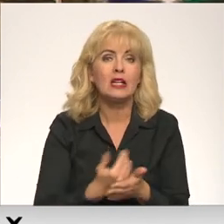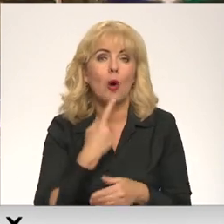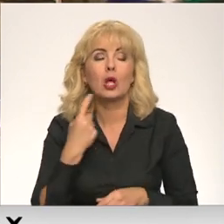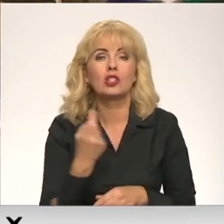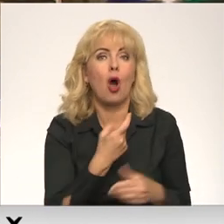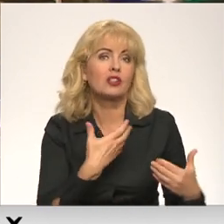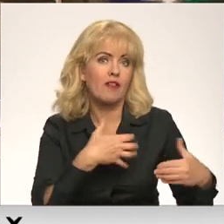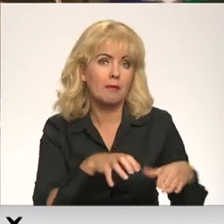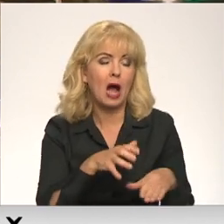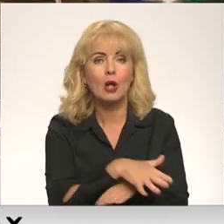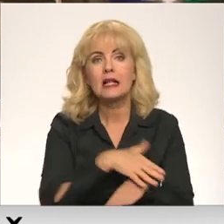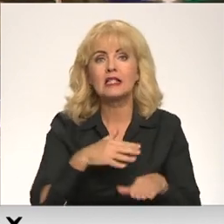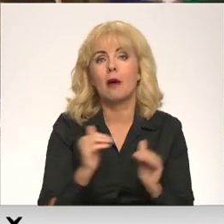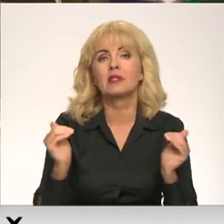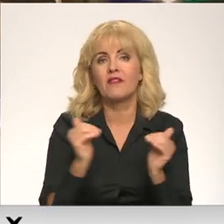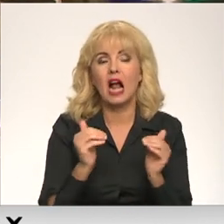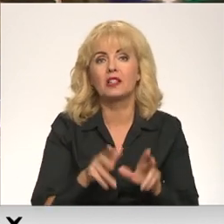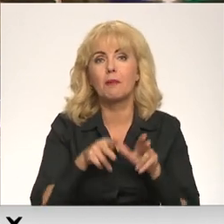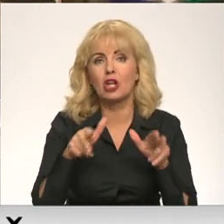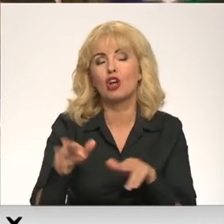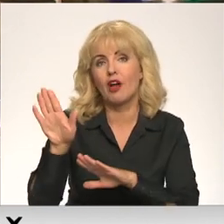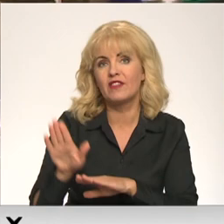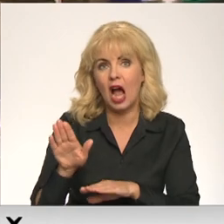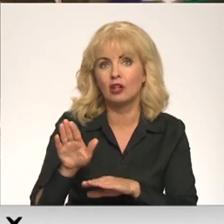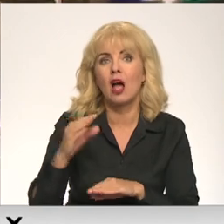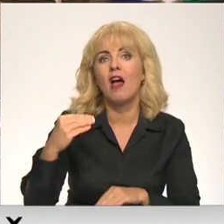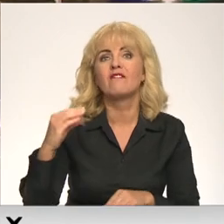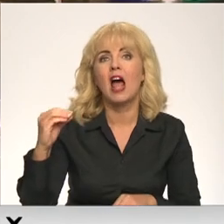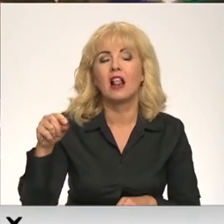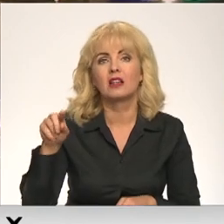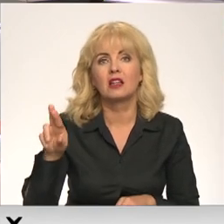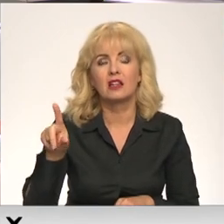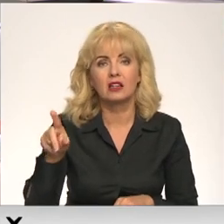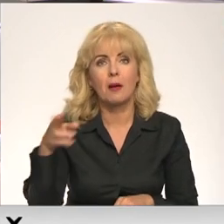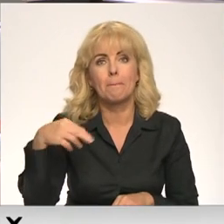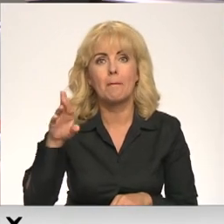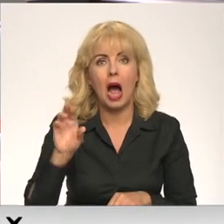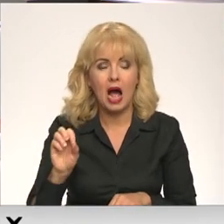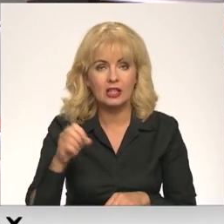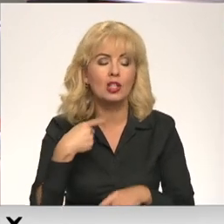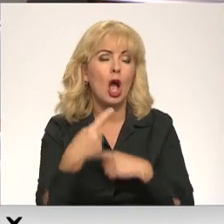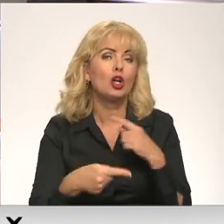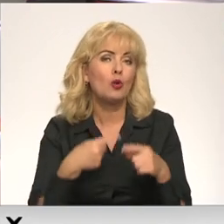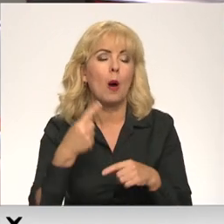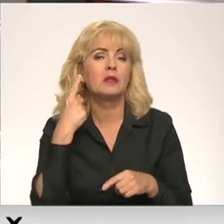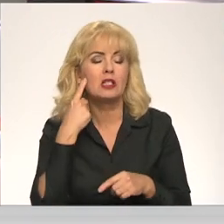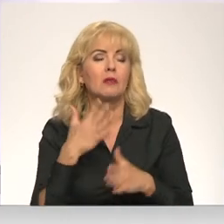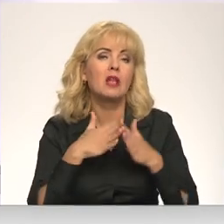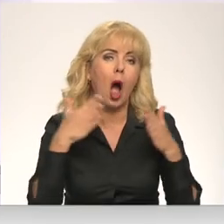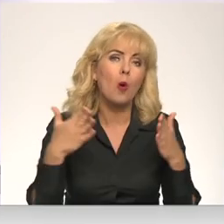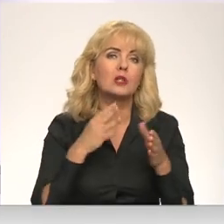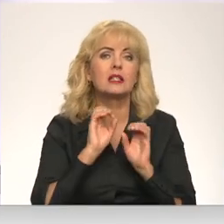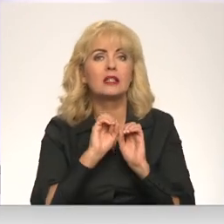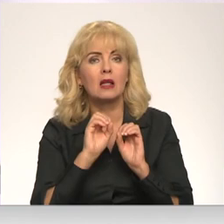konservatīvās partijas Sājums frakcijas priekšsēdētāja vietnieks Krišjānis Feldmans. Joprojām mēs dzirdām ļoti daudz stāstus par to,